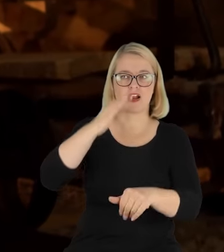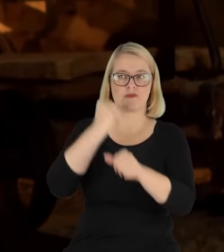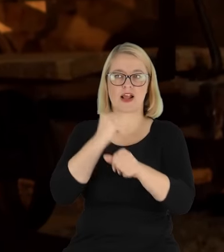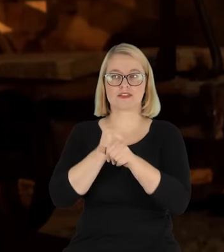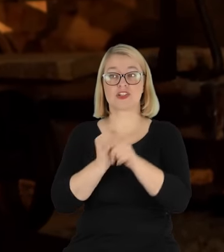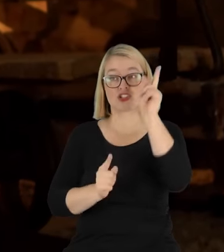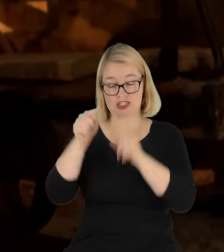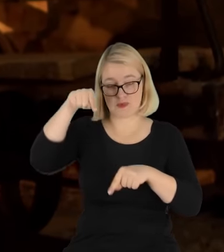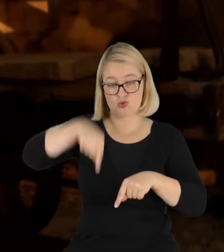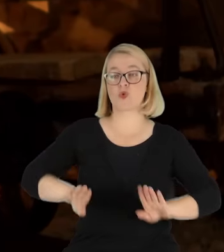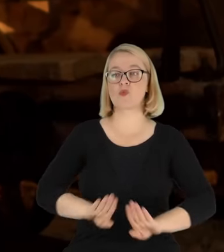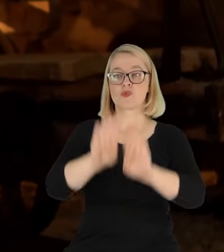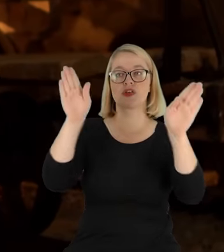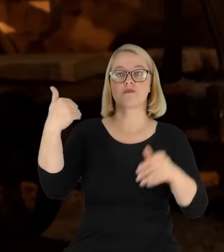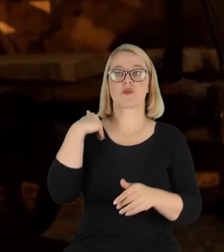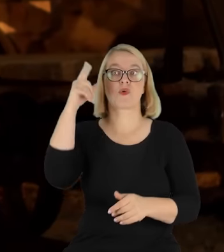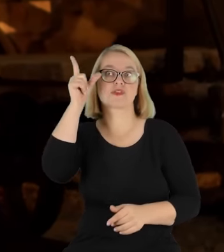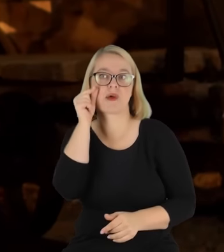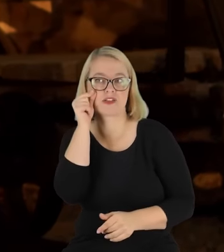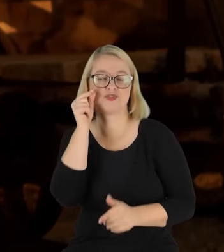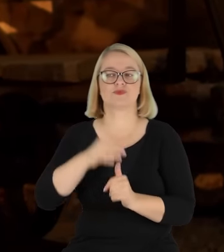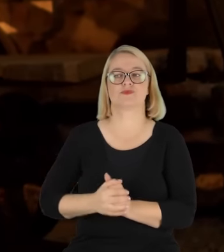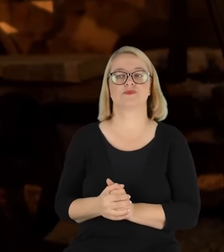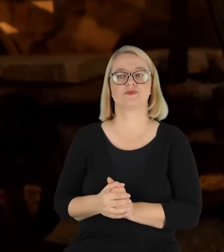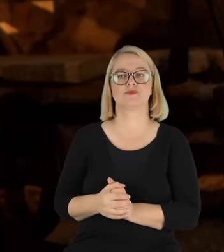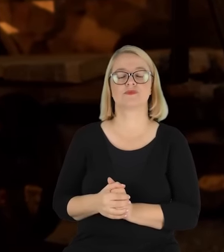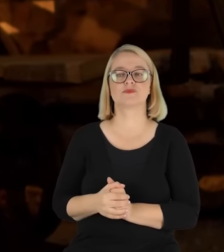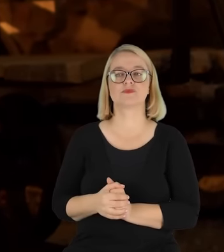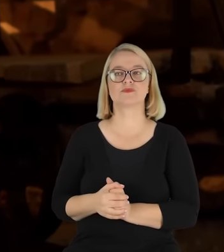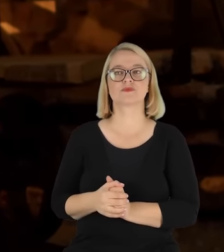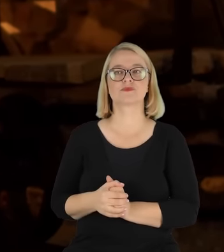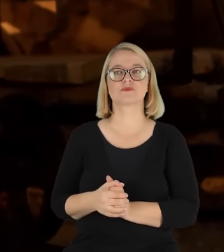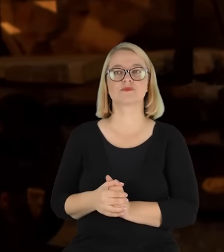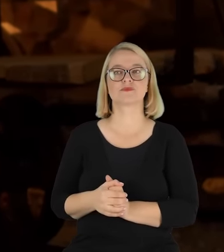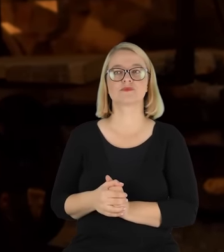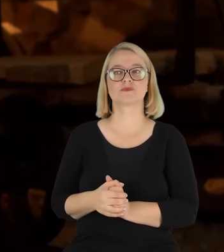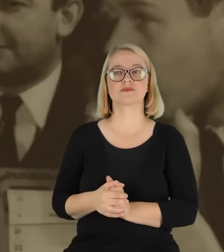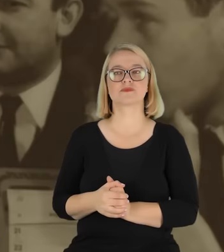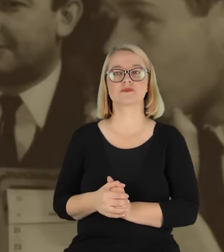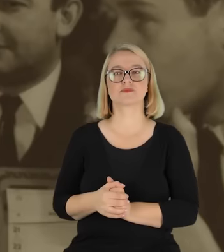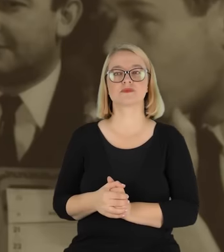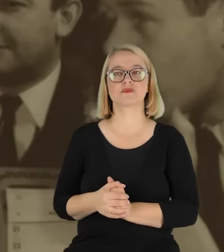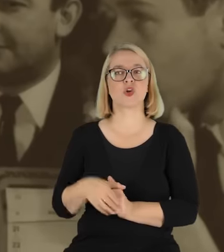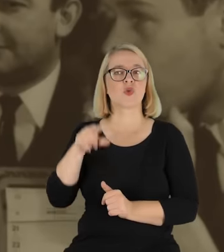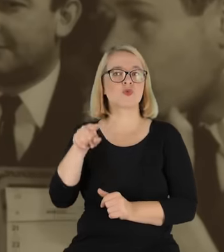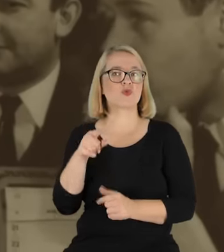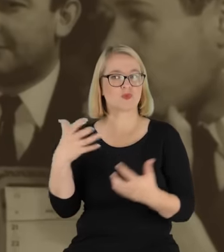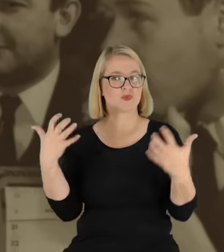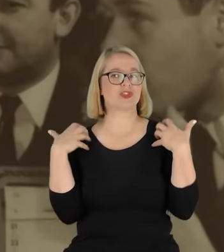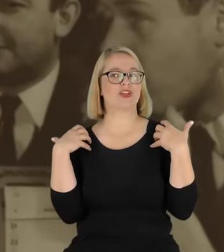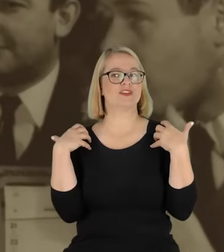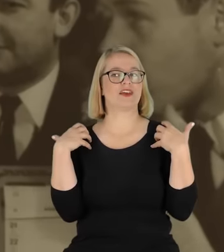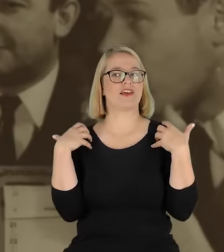Bywało, że nawet spaliśmy na terenie tego muzeum. Kwitło życie takie